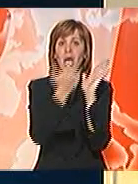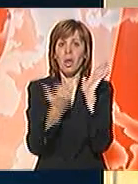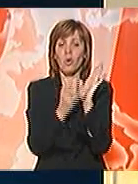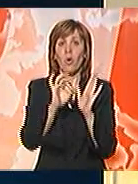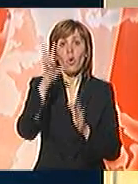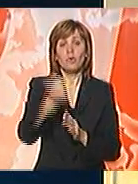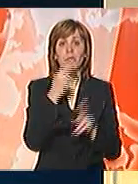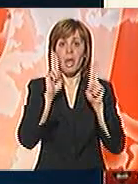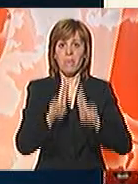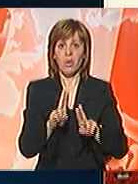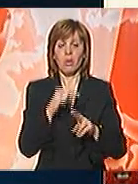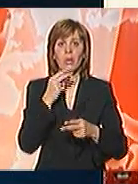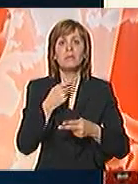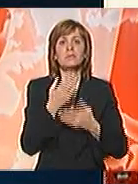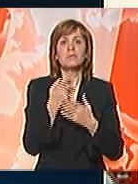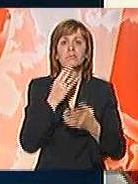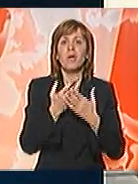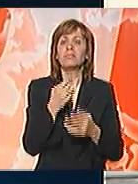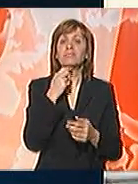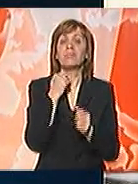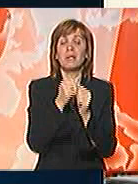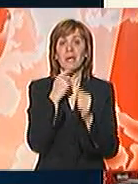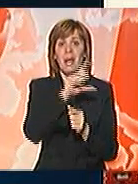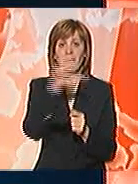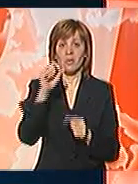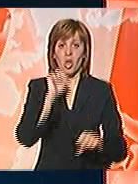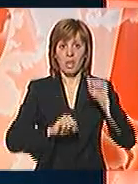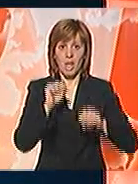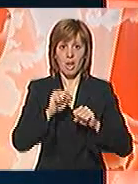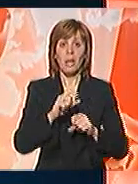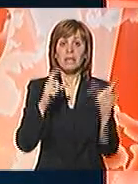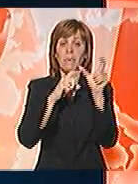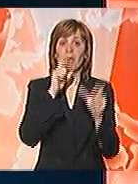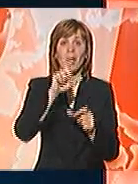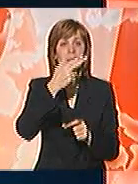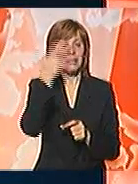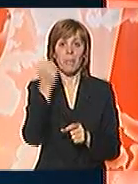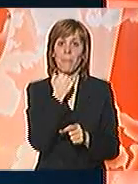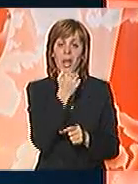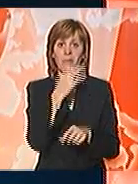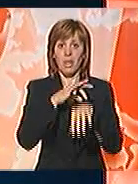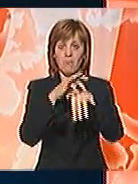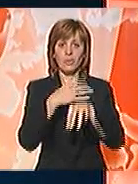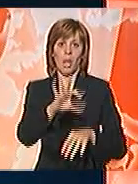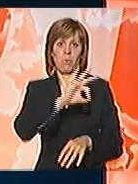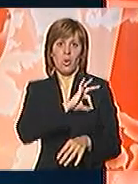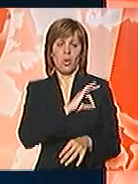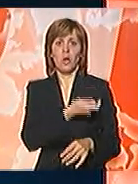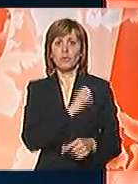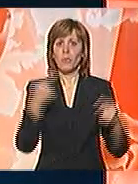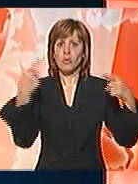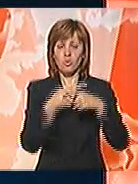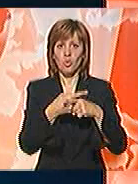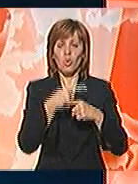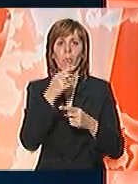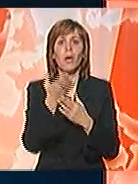o oduzimanju imovine, priistekle iz krivičnog dela. Spasojević i Luković, vođe zemonskog klana, poginuli su u okršavi sa policijom